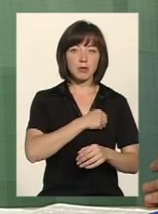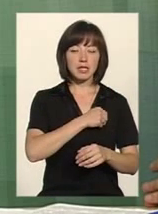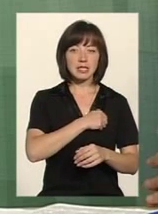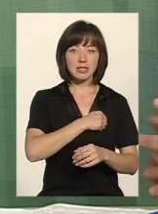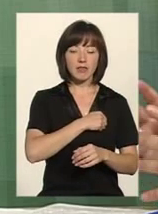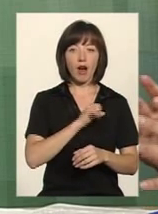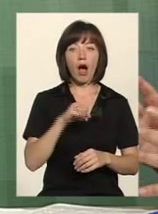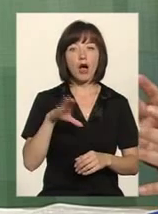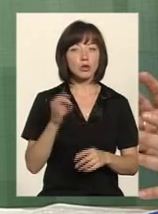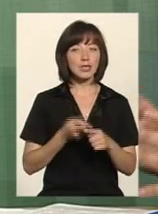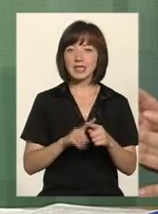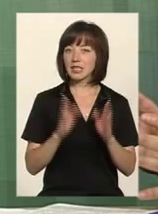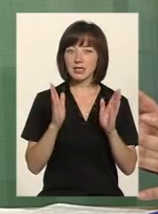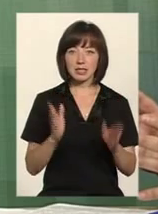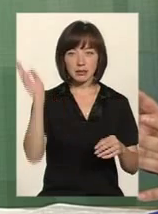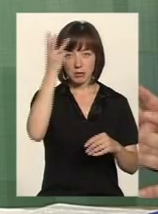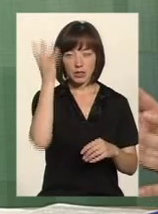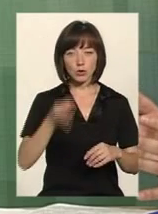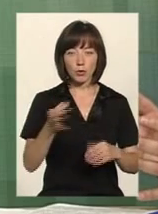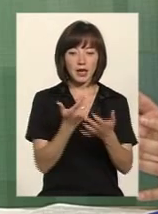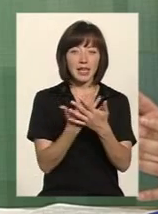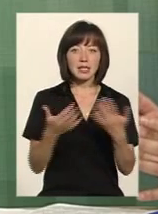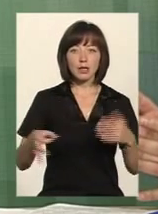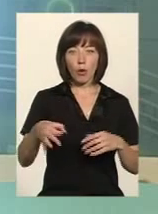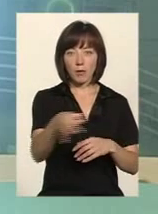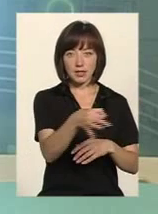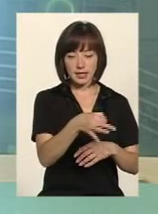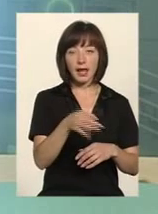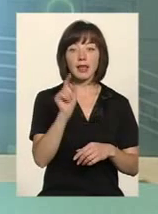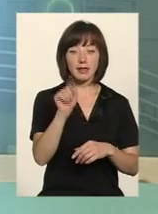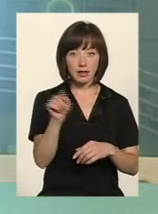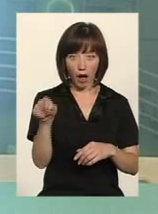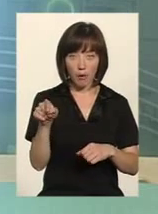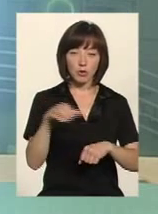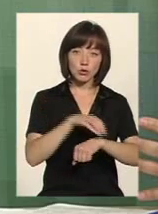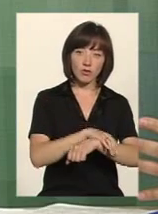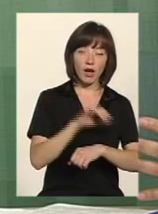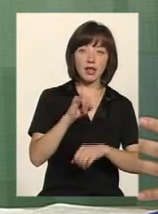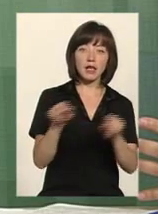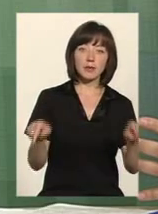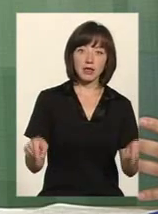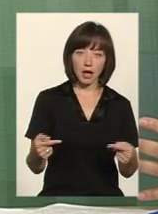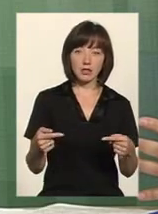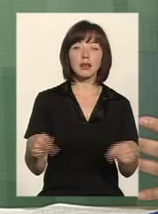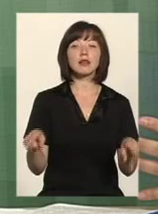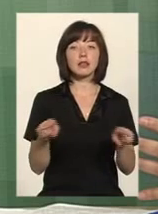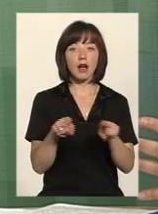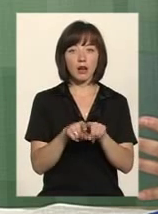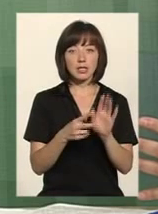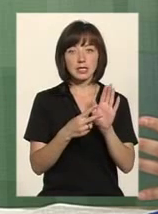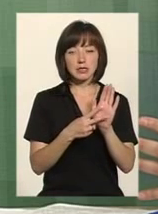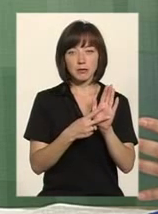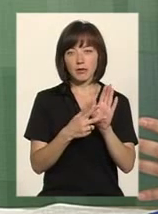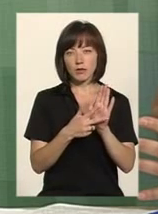АТО. І це не тільки вони з Сменицької області, вони з різних областей. І там протезування, і проходять реабілітацію, також з